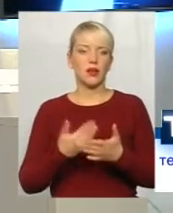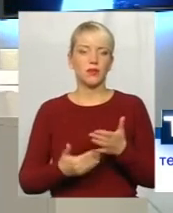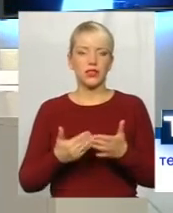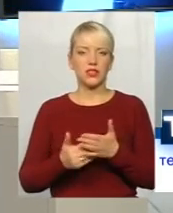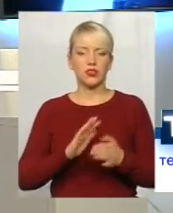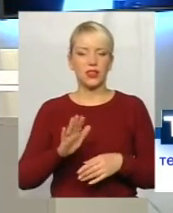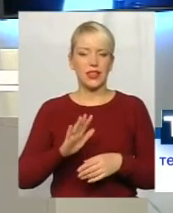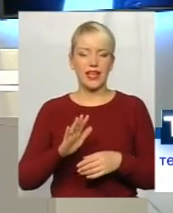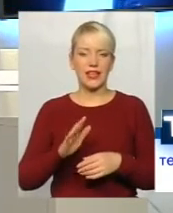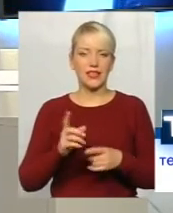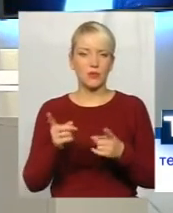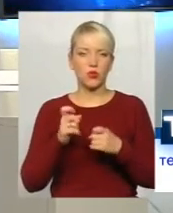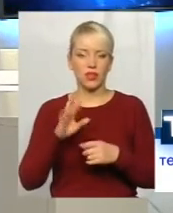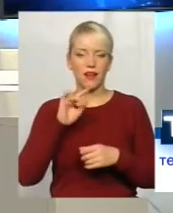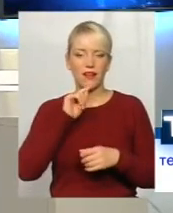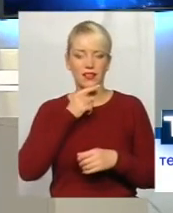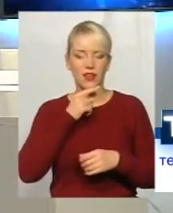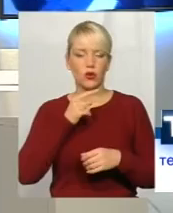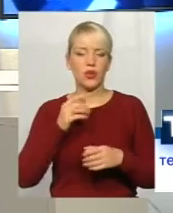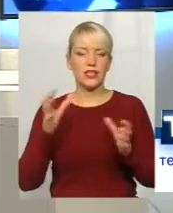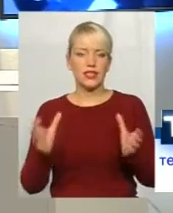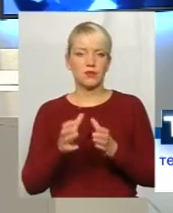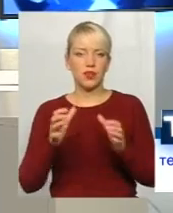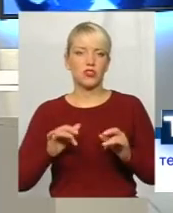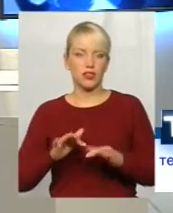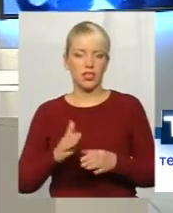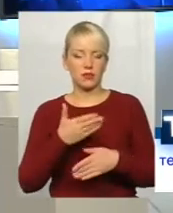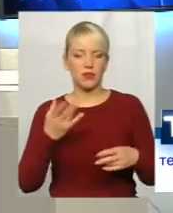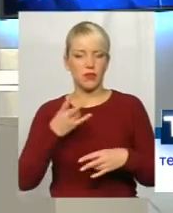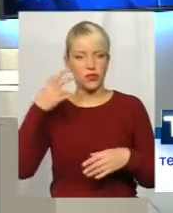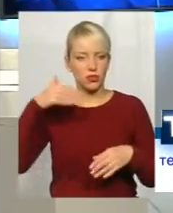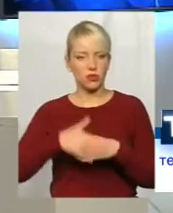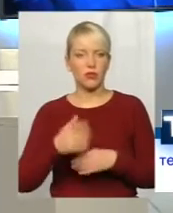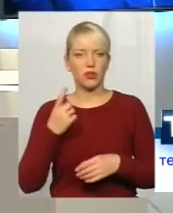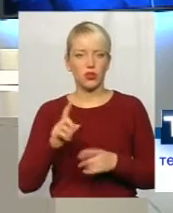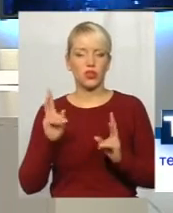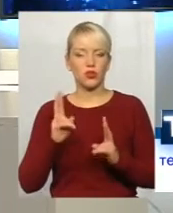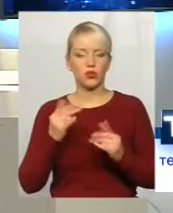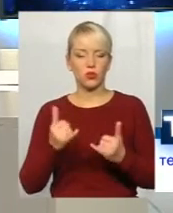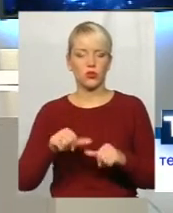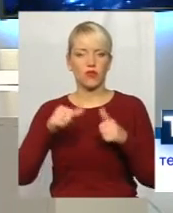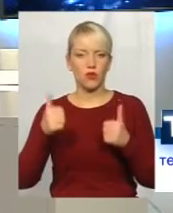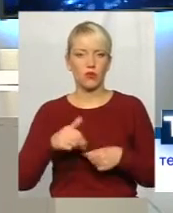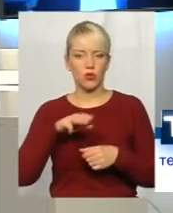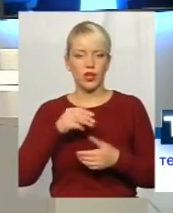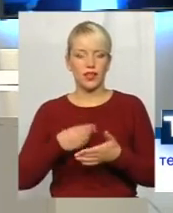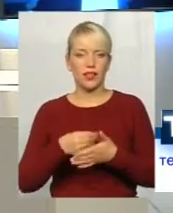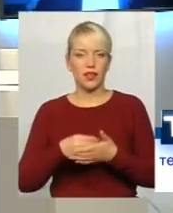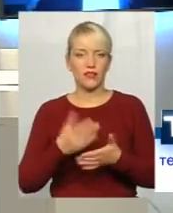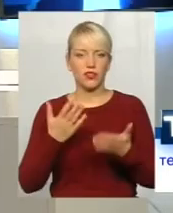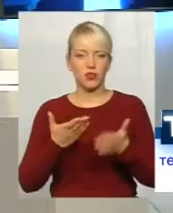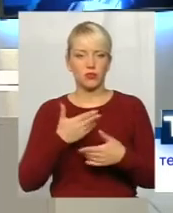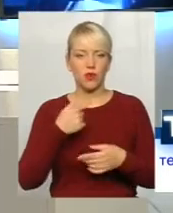спонукає на нерозберігаючі заходи. Але ми повинні розуміти з вами одне, хто сьогодні формує тариф. Якщо ми говоримо